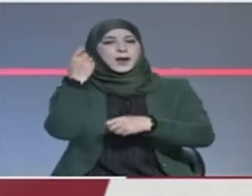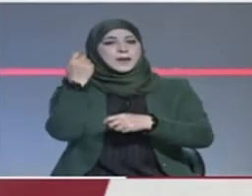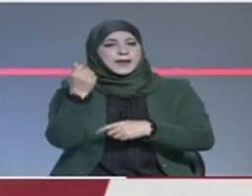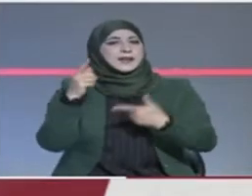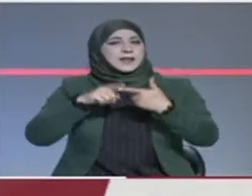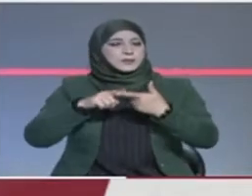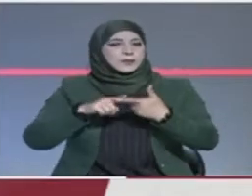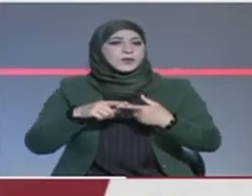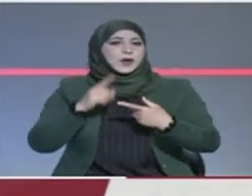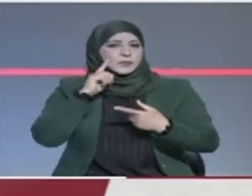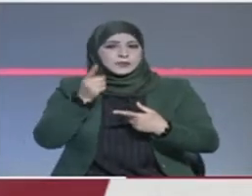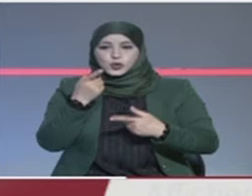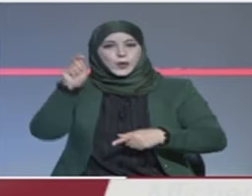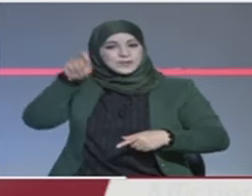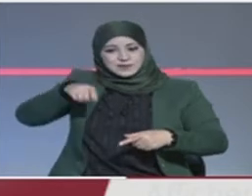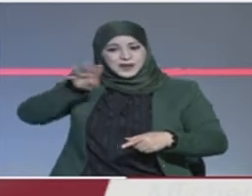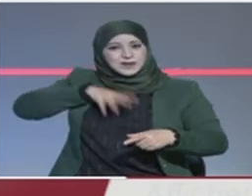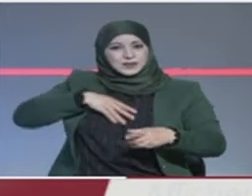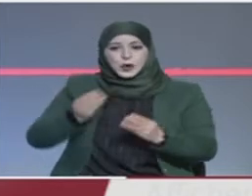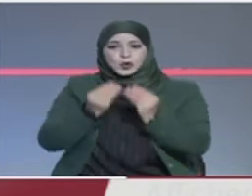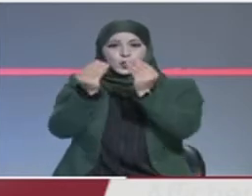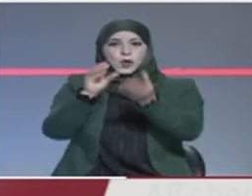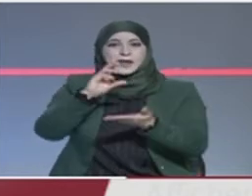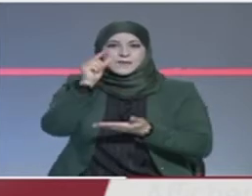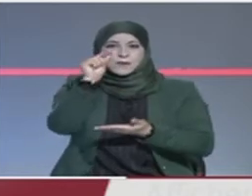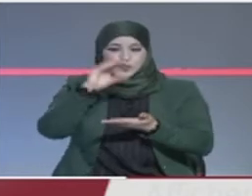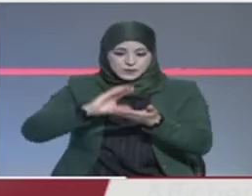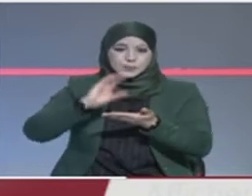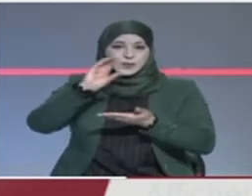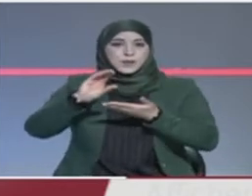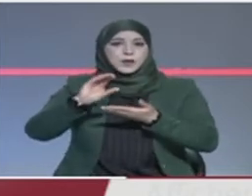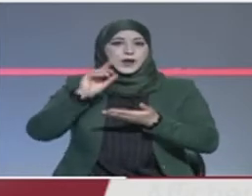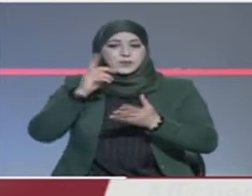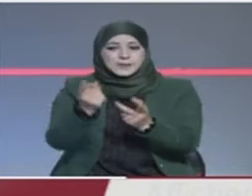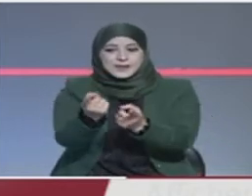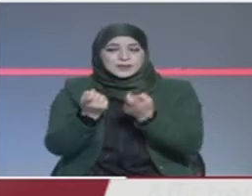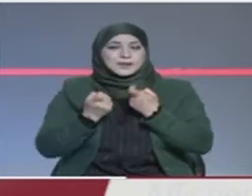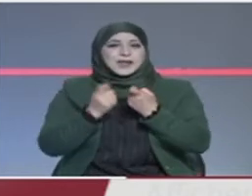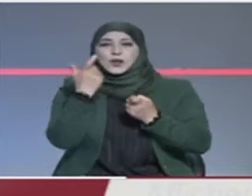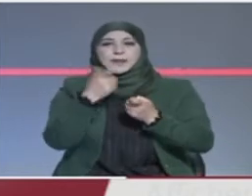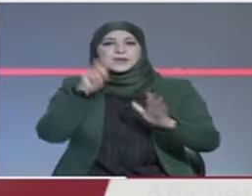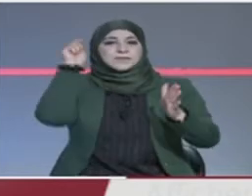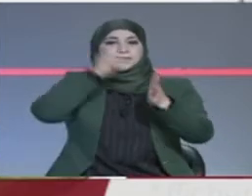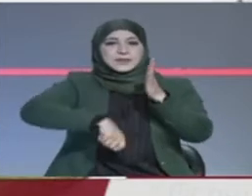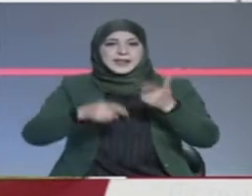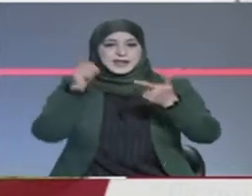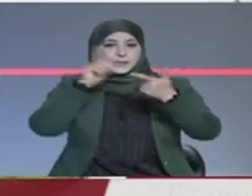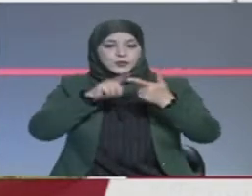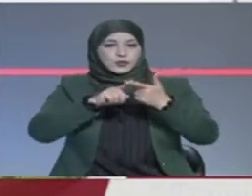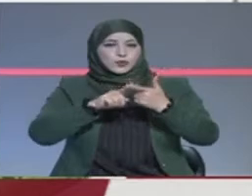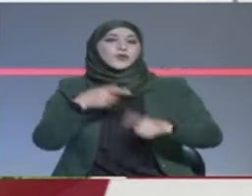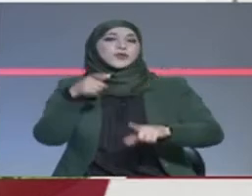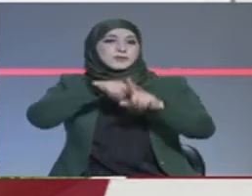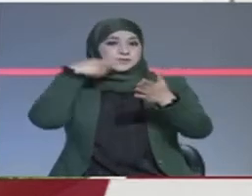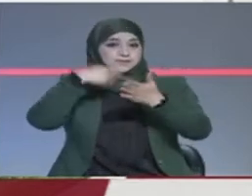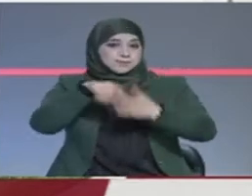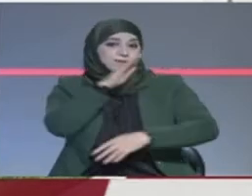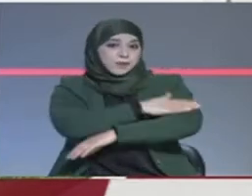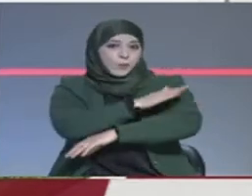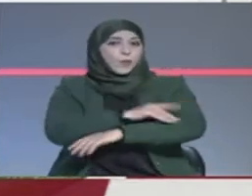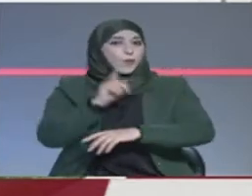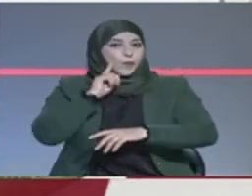الاستثمار القاضي بتمتيع القضاة بمنحة خصوصية وتصفيتها من الضريبة وتحميلها على عاتق المؤجر والصناديق